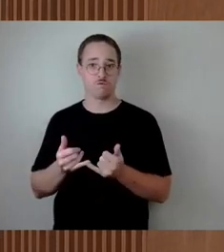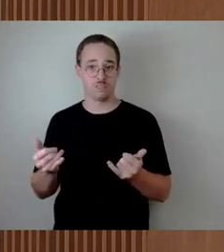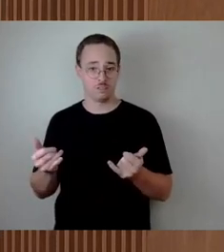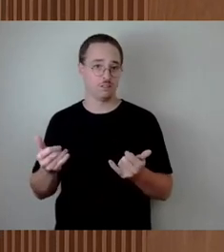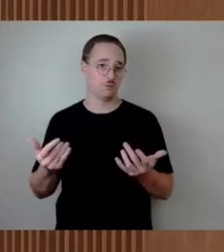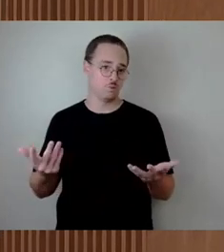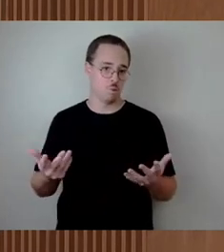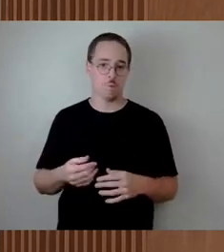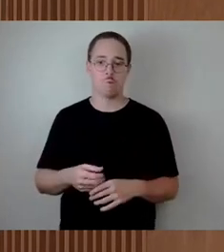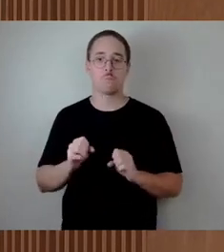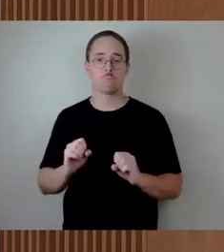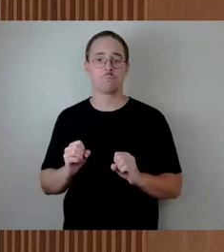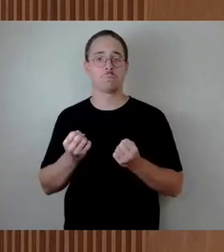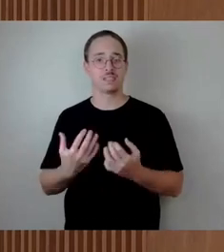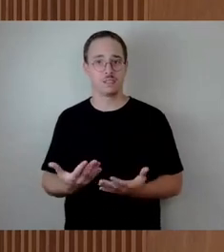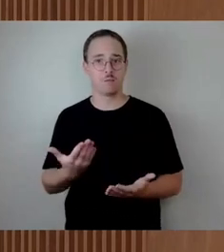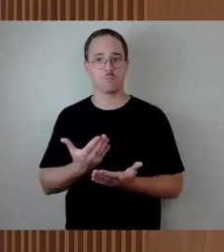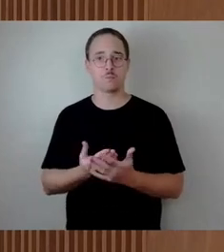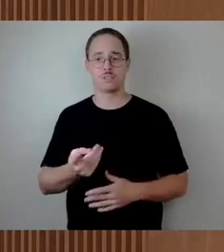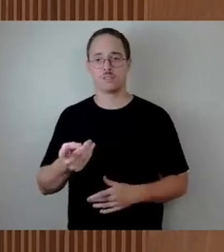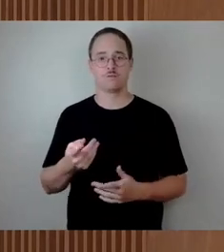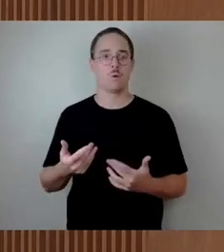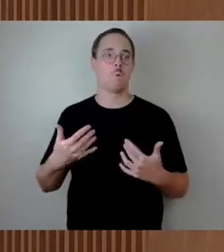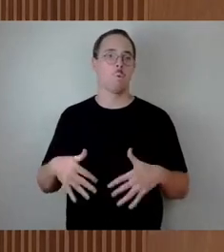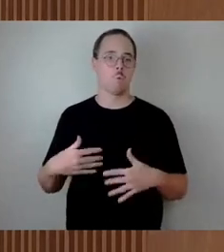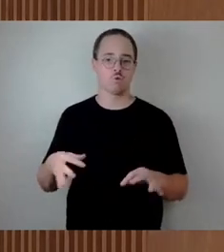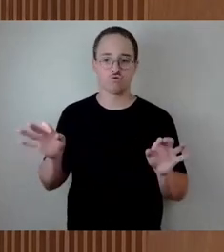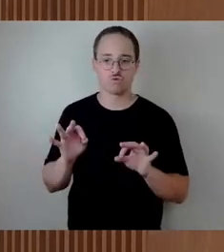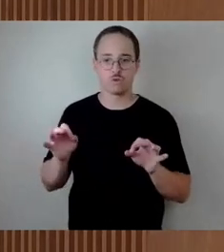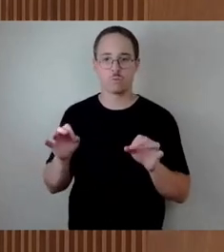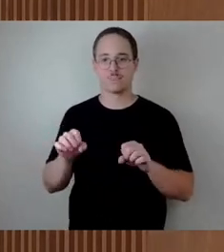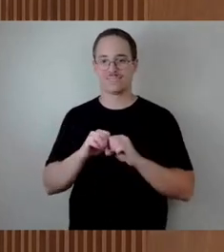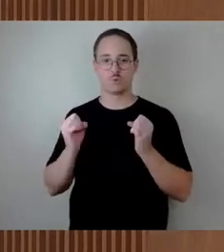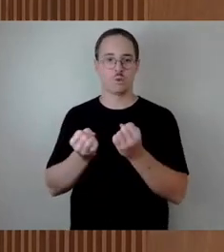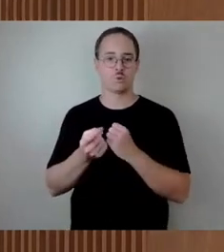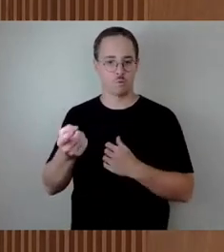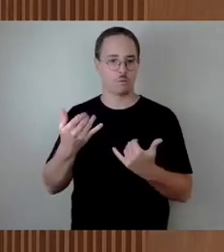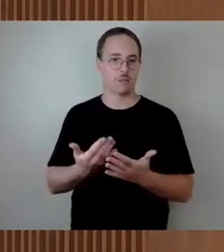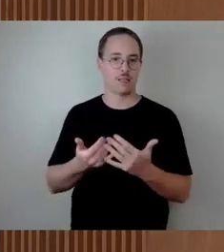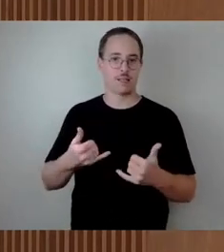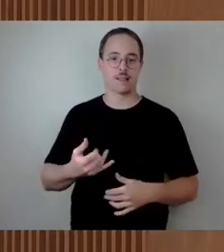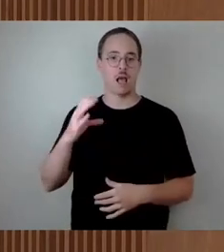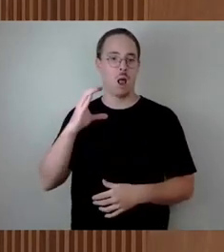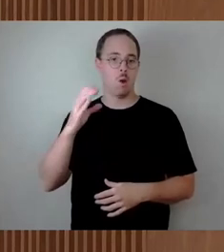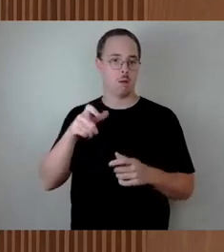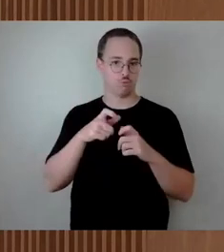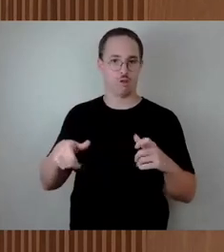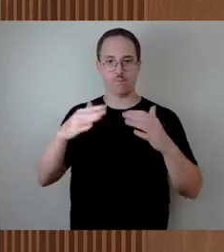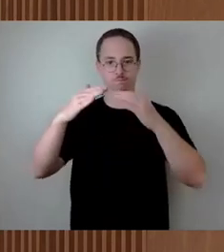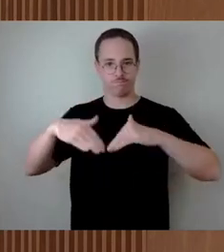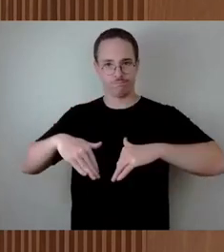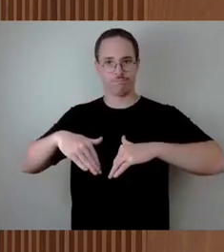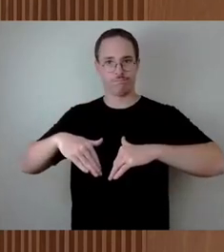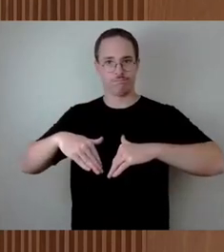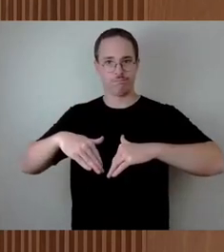wird das ganz normal behandelt wie immer oder würde man jetzt zu der Erkenntnis kommen, dass wir eine Sondersituation haben, also zu schnelleren